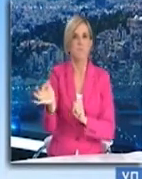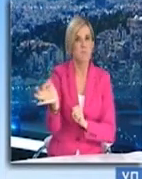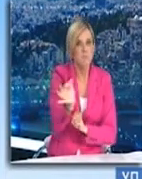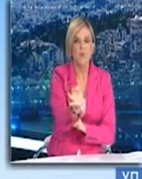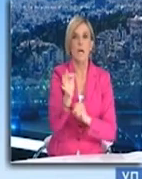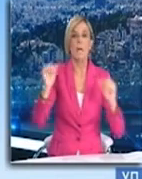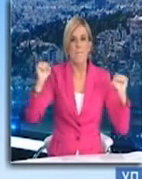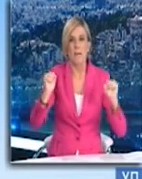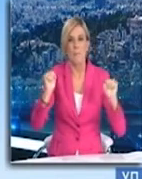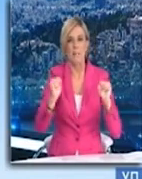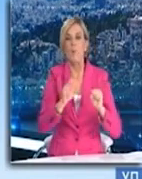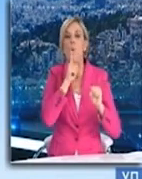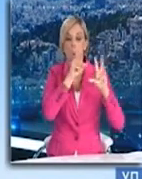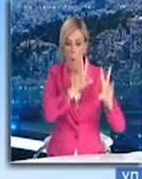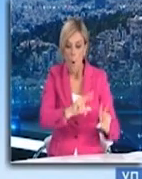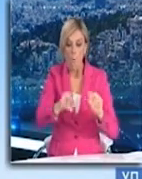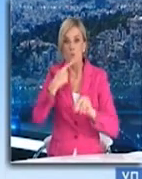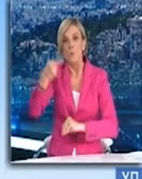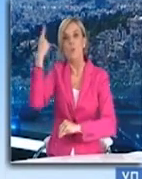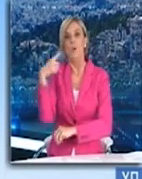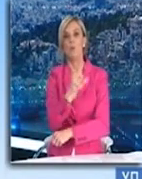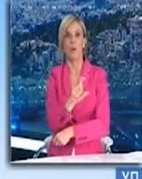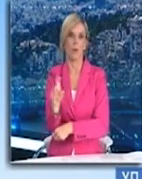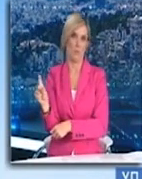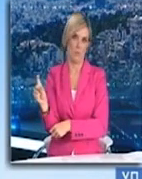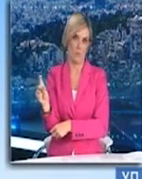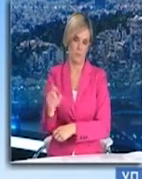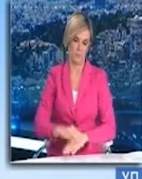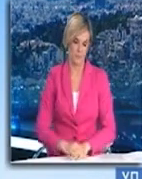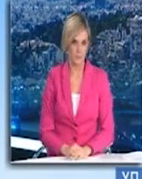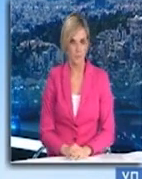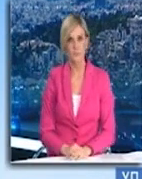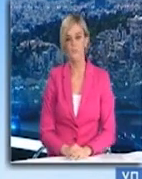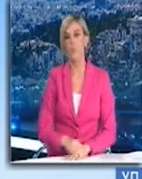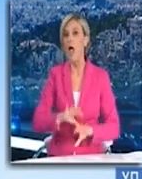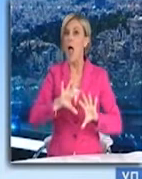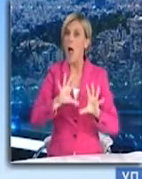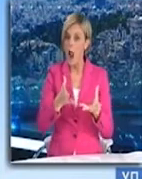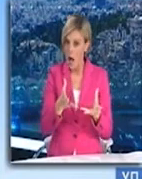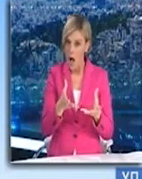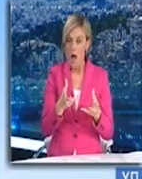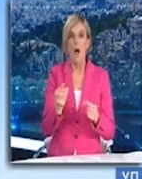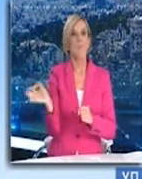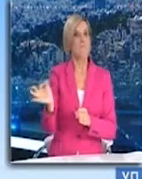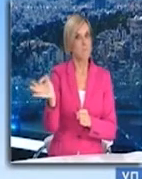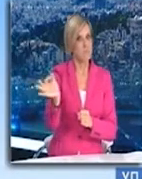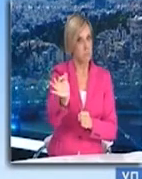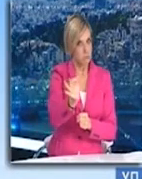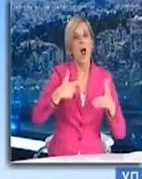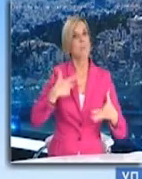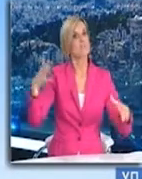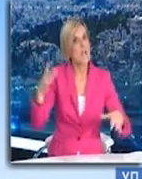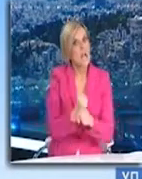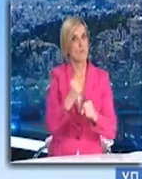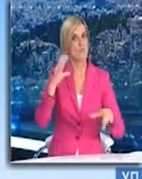ίδια πίεση όπως την προηγούμενη εβδομάδα. Δεν αυξάνεται αυτή τη στιγμή, βλέπουμε, στο εφές δύο-τρεις μέρες, όμως προφανώς τα κρούσματα είναι ανησυχητικά.